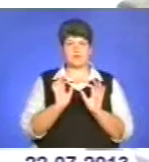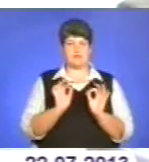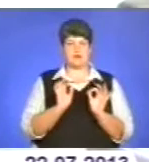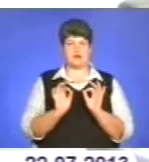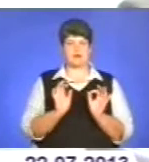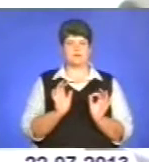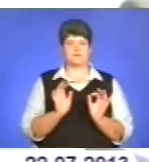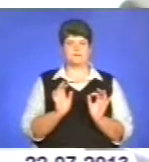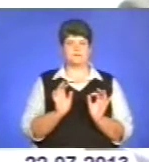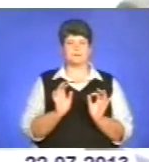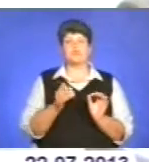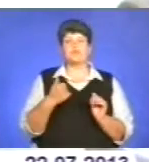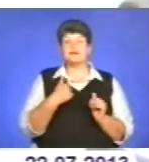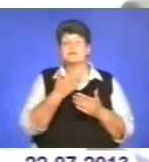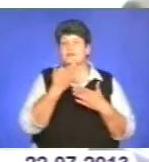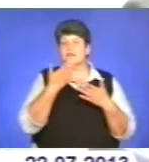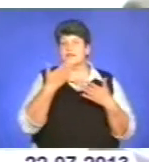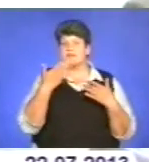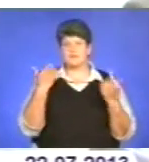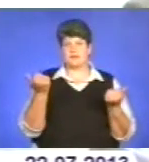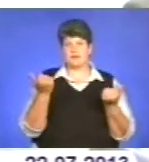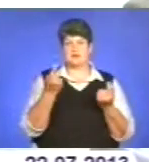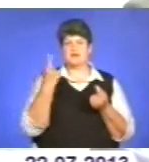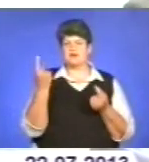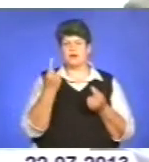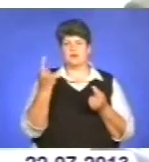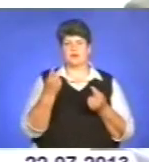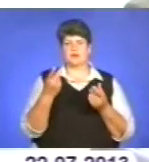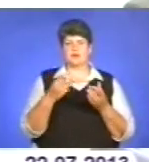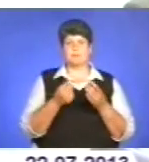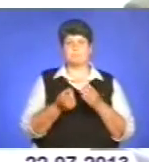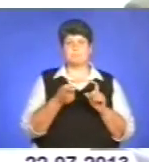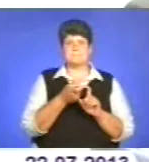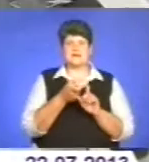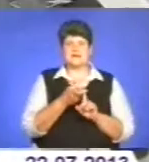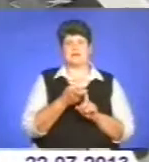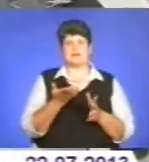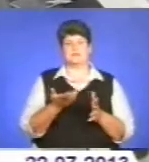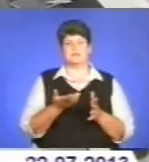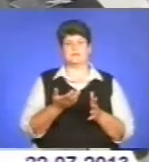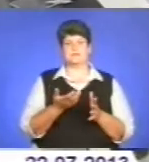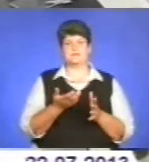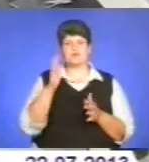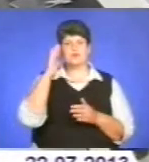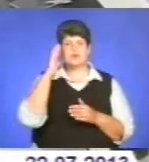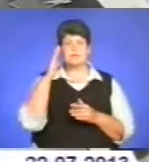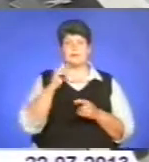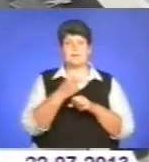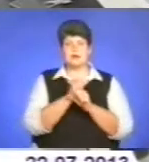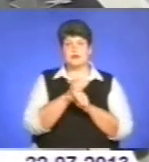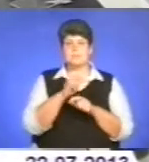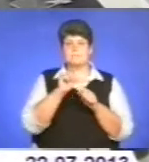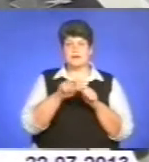санпіну. В нас не виявлено ніодної бактерії групи кишкової палички у воді. Лабораторія перевіряє воду